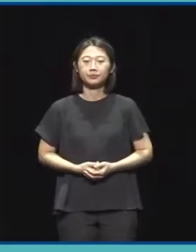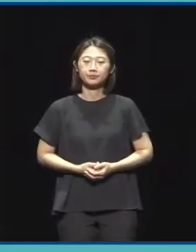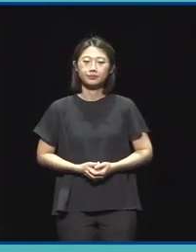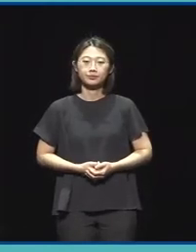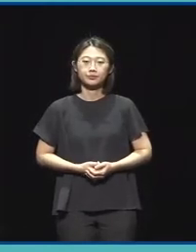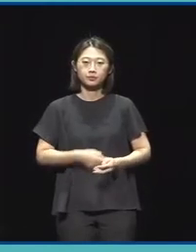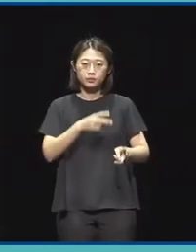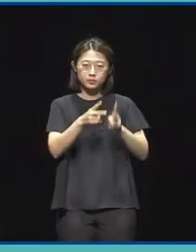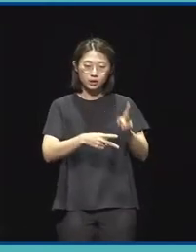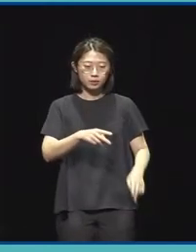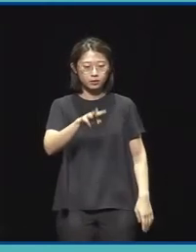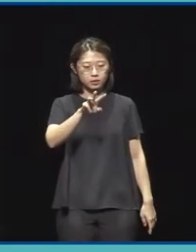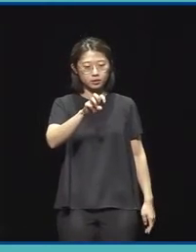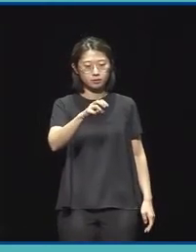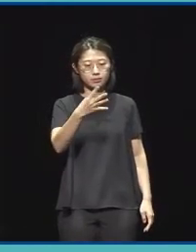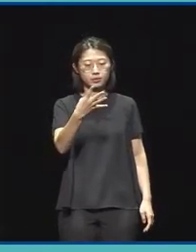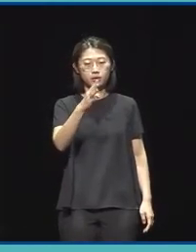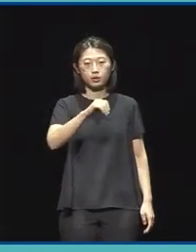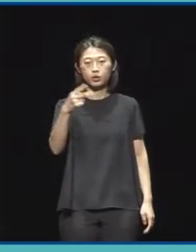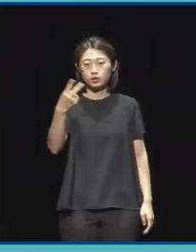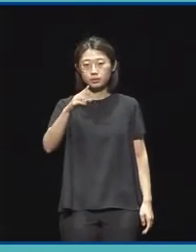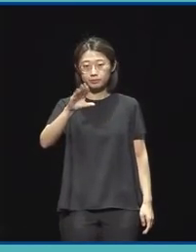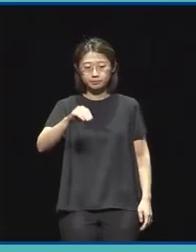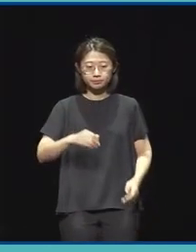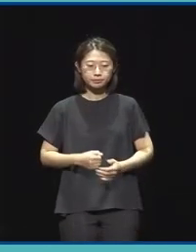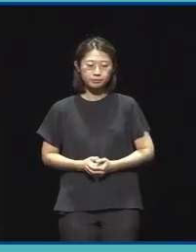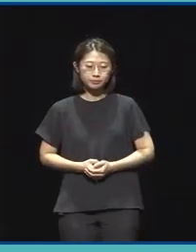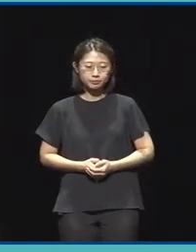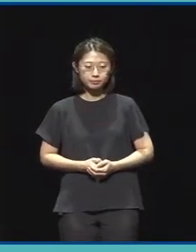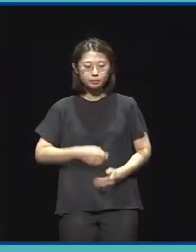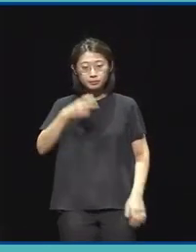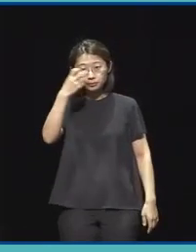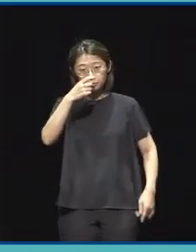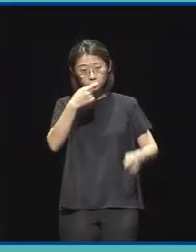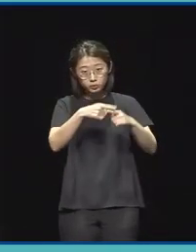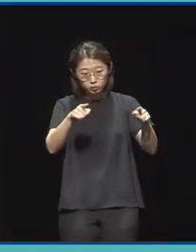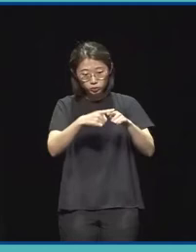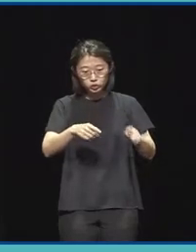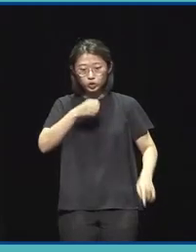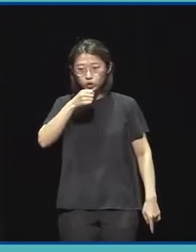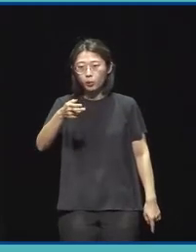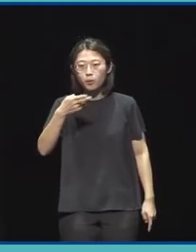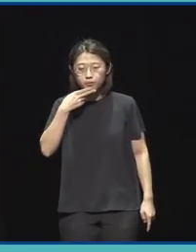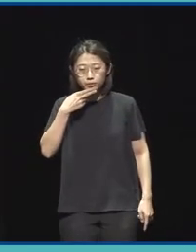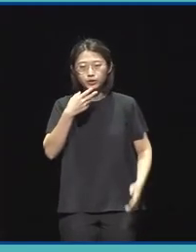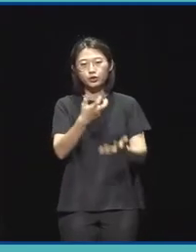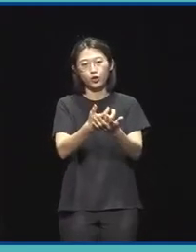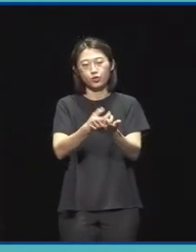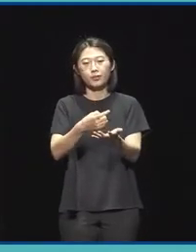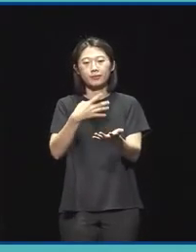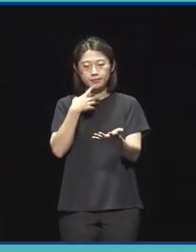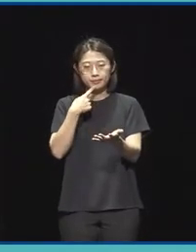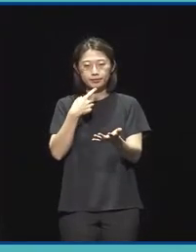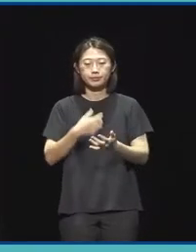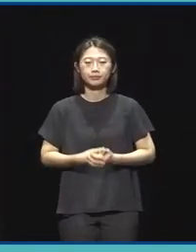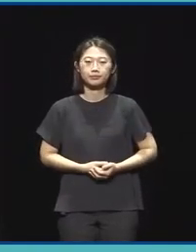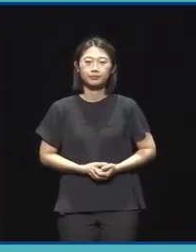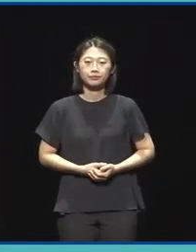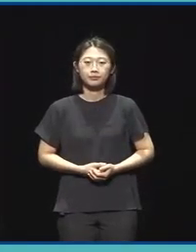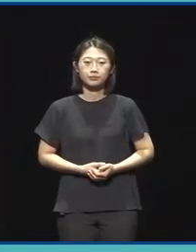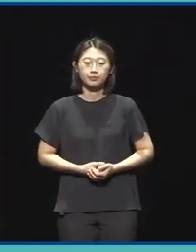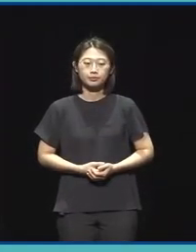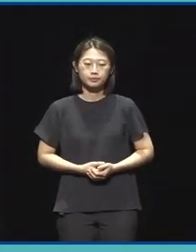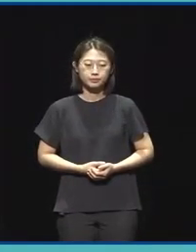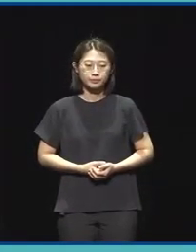사업 예산은 총 34억 2000만 원이고요. 지원 심의는 인터뷰는 없이 서류 심의로 끝나게 됩니다. 심의 기준은